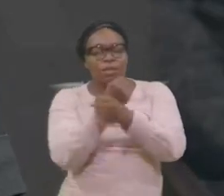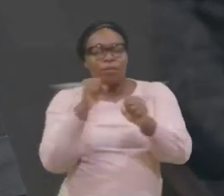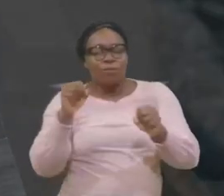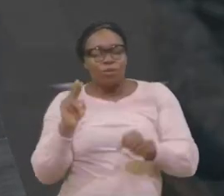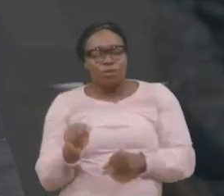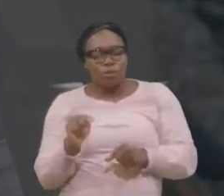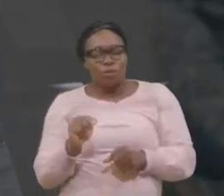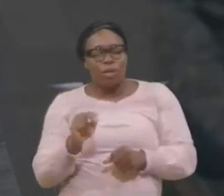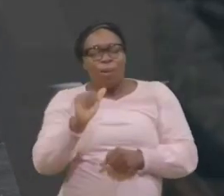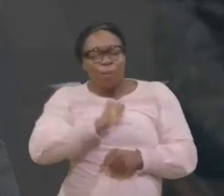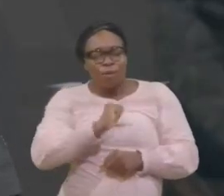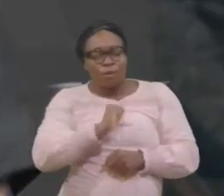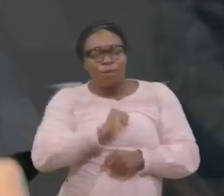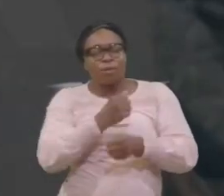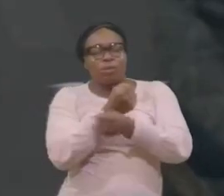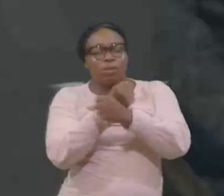Salut,